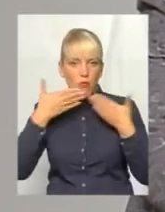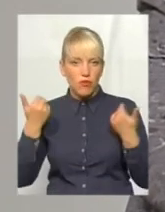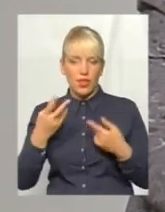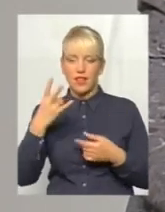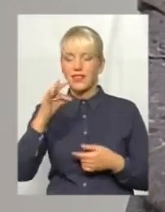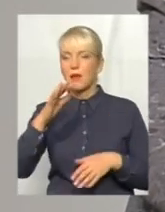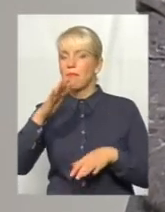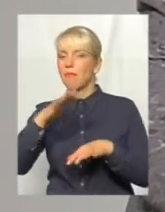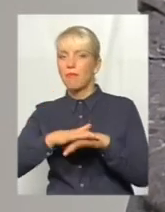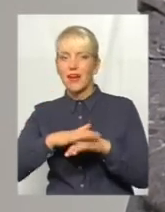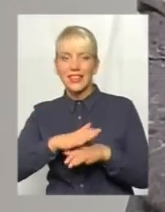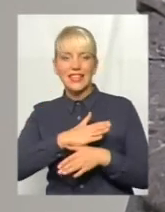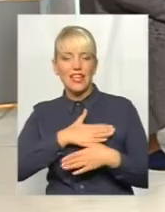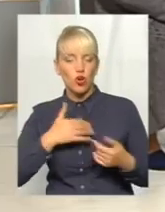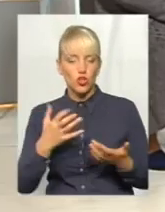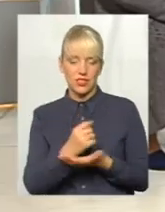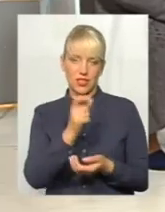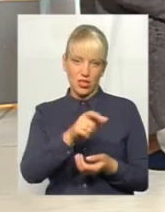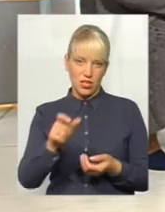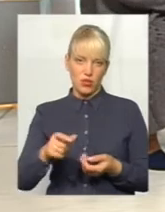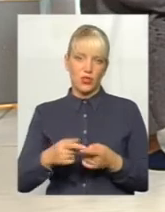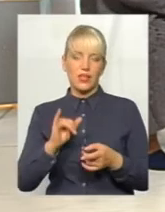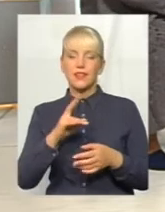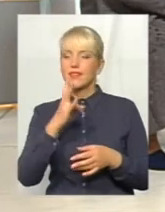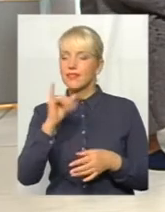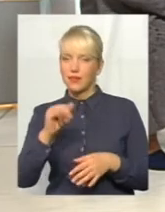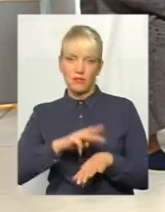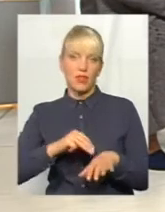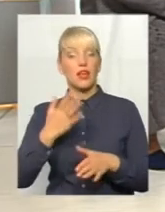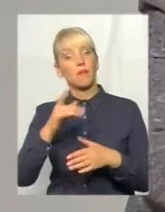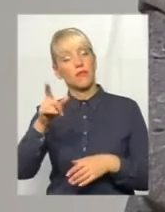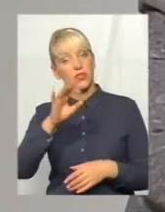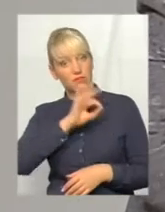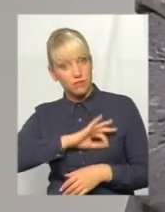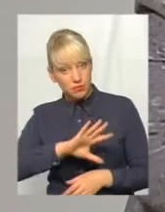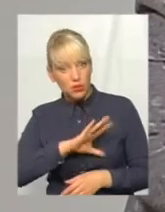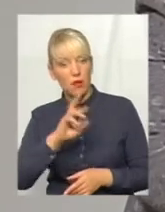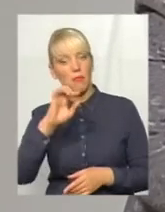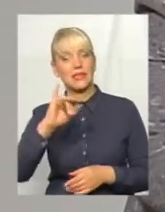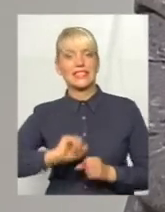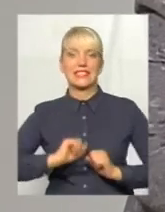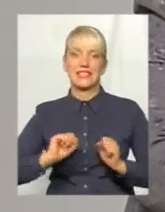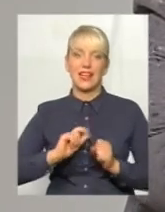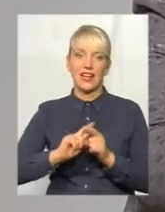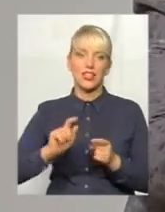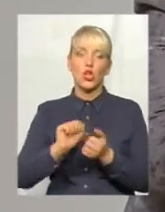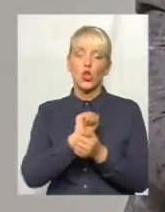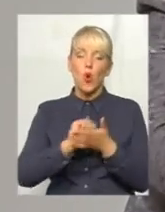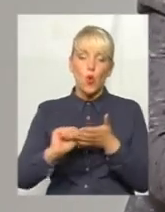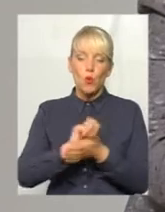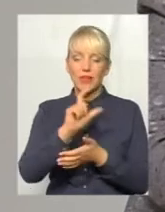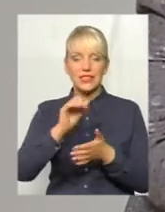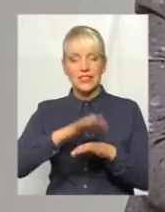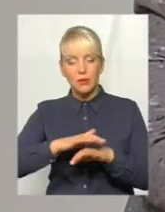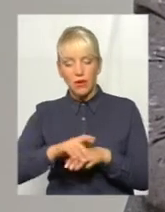заінтересований бути, знайти цих осіб, ні міліція. Бо якби були вони заінтересовані, то би старалися вимагати документи від банку, щоби так і